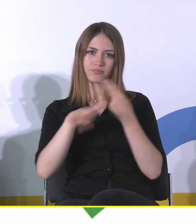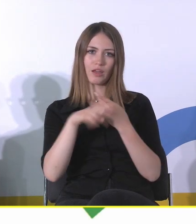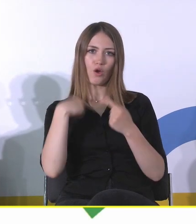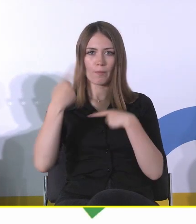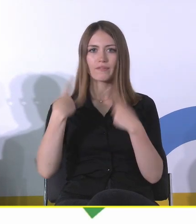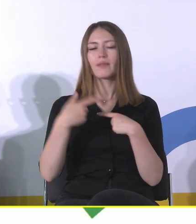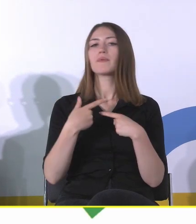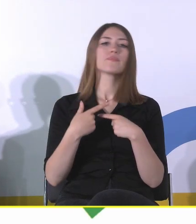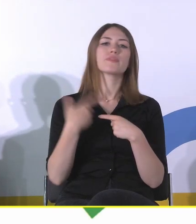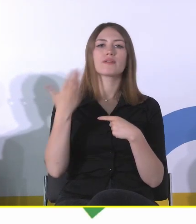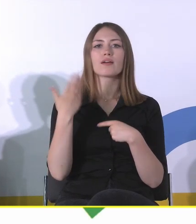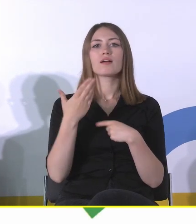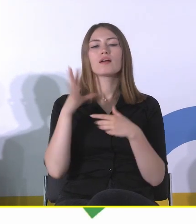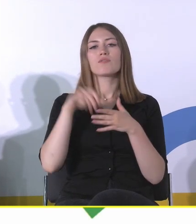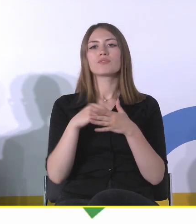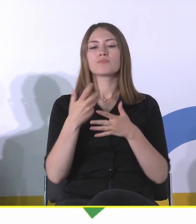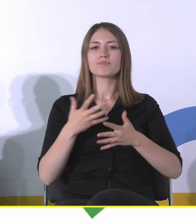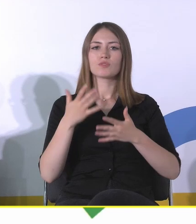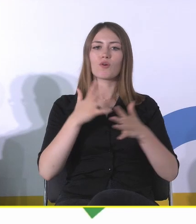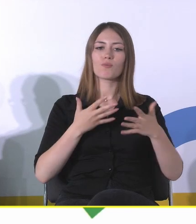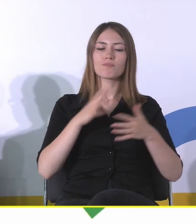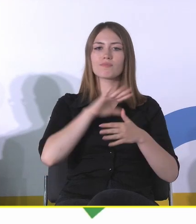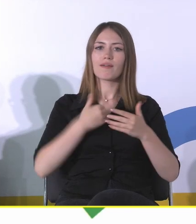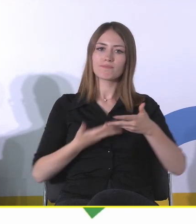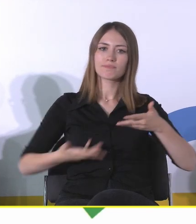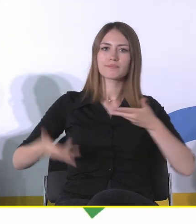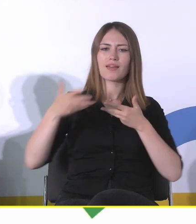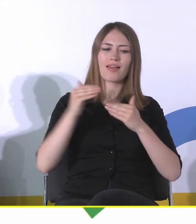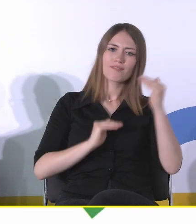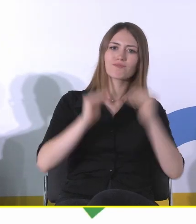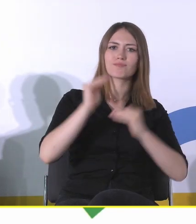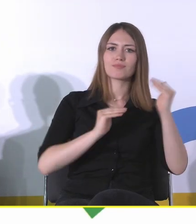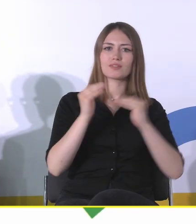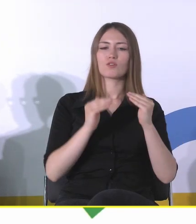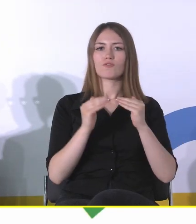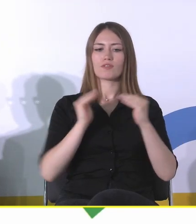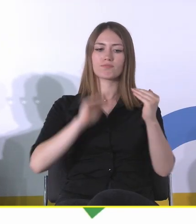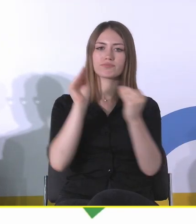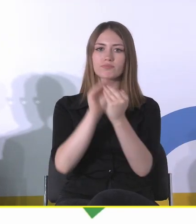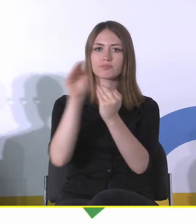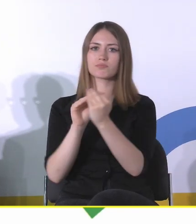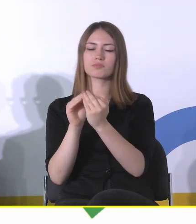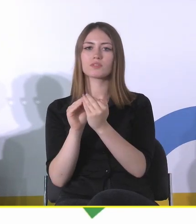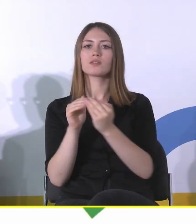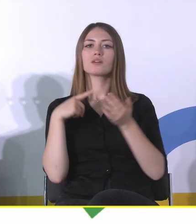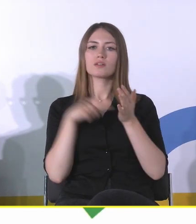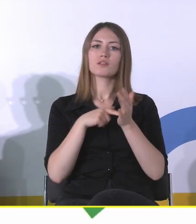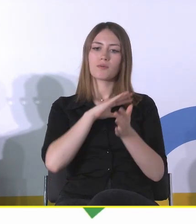w tym podejściu i stała aktualizacja, nawet jak nam coś się nie podoba, przy jednoczesnym otwarciu na innej tożsamości.